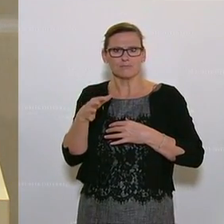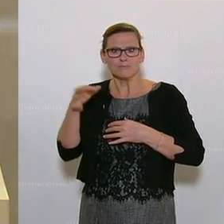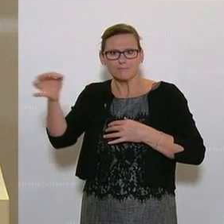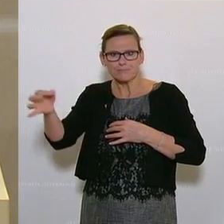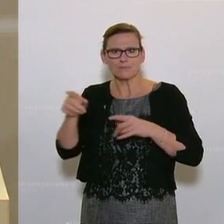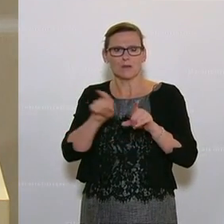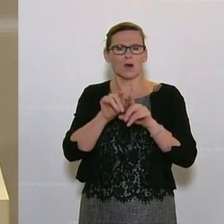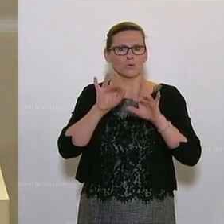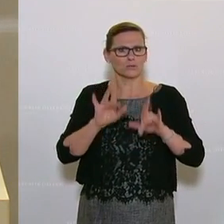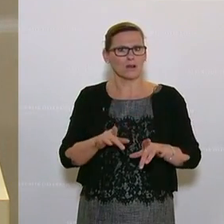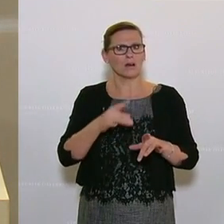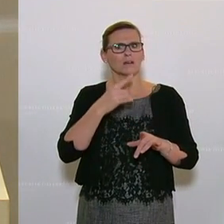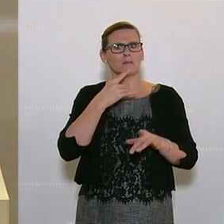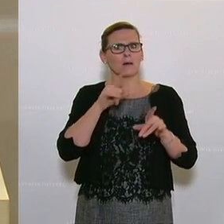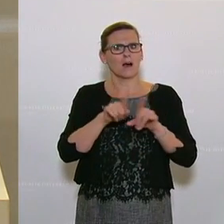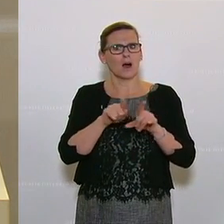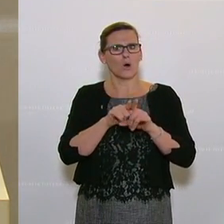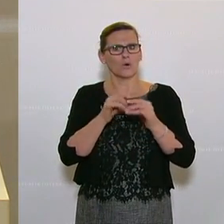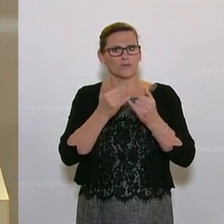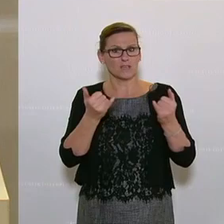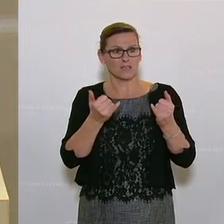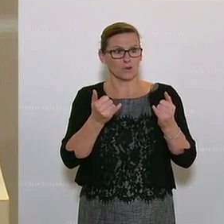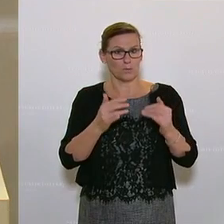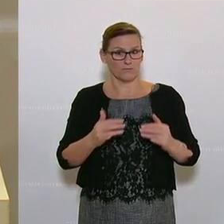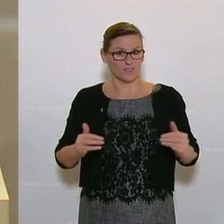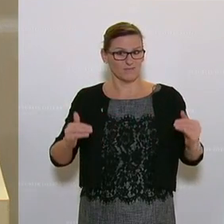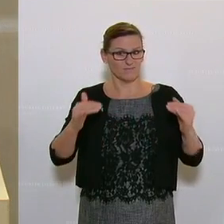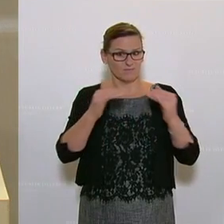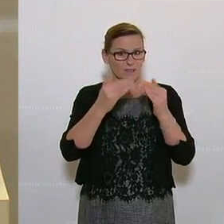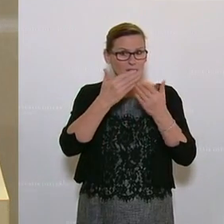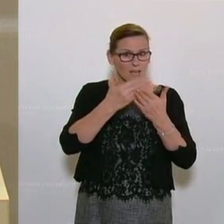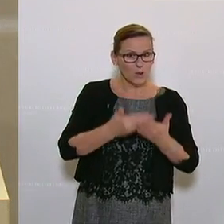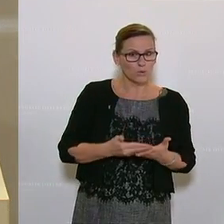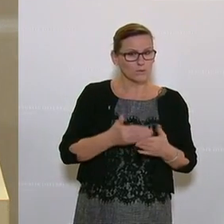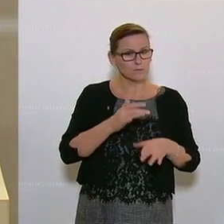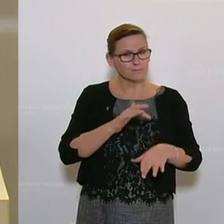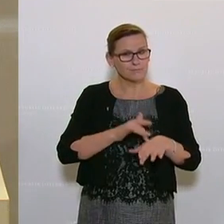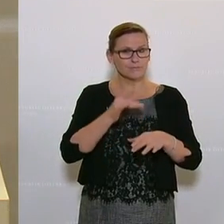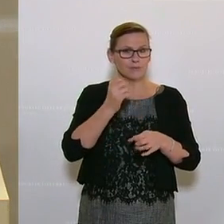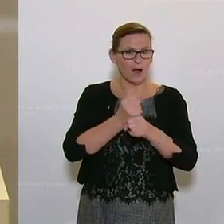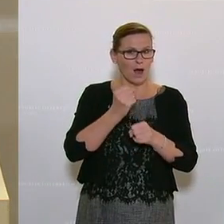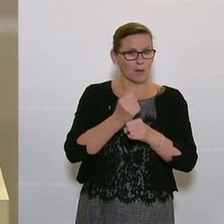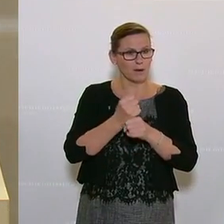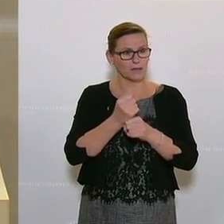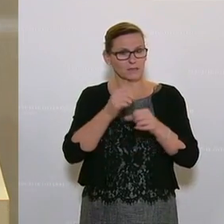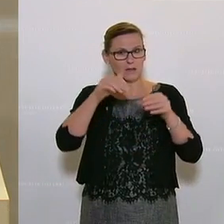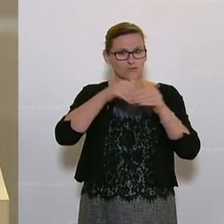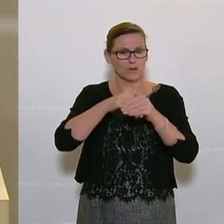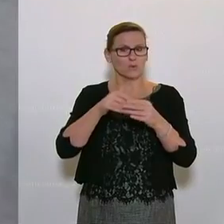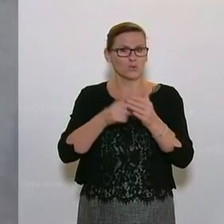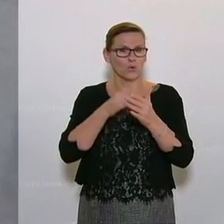bedeutet, dass es da im Bereich der gerechten Entlohnung und der prekären Arbeitsverhältnisse noch einiges zu tun gibt.